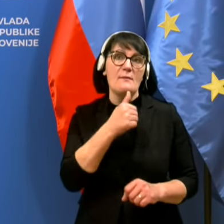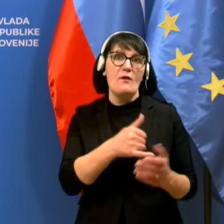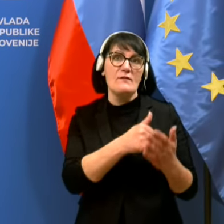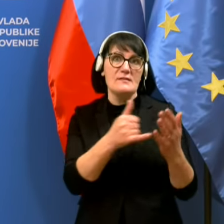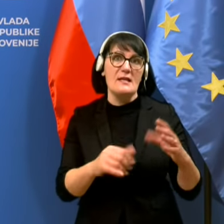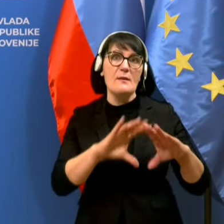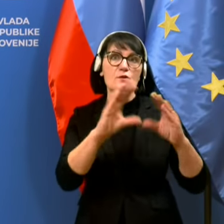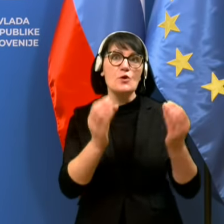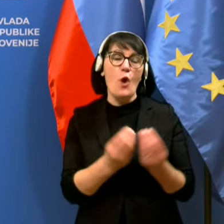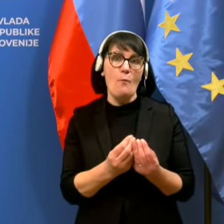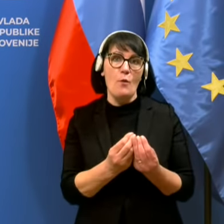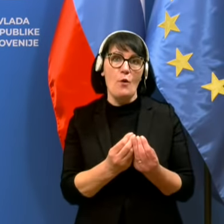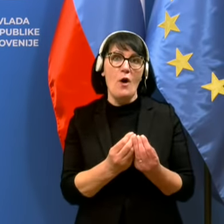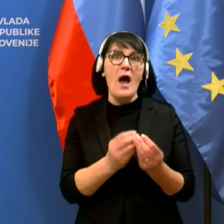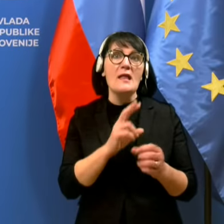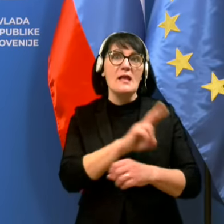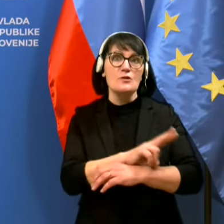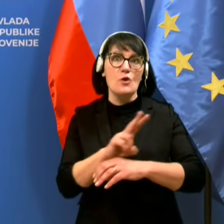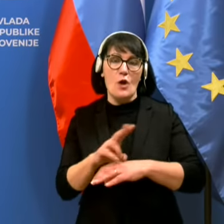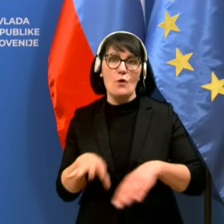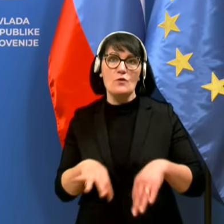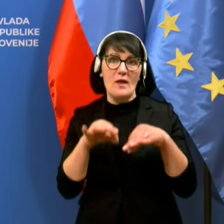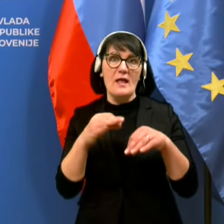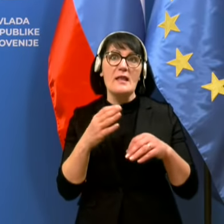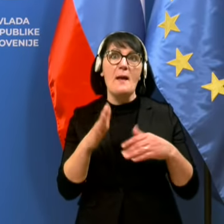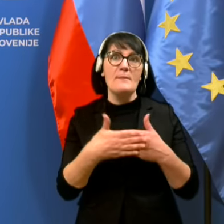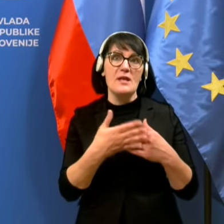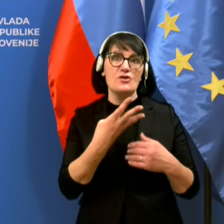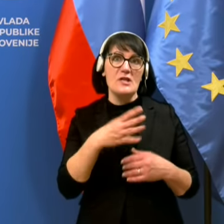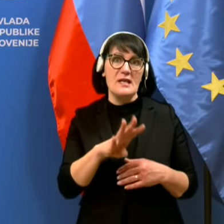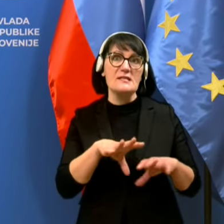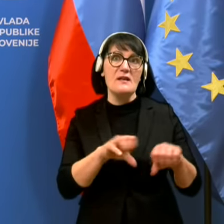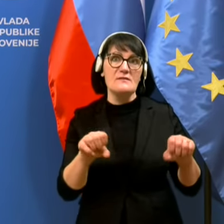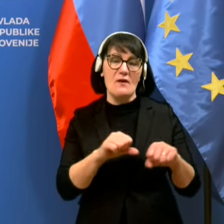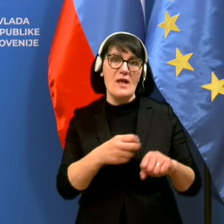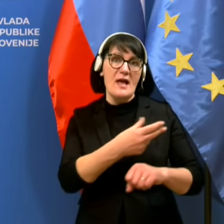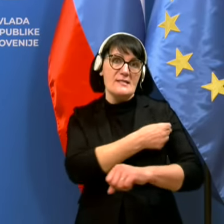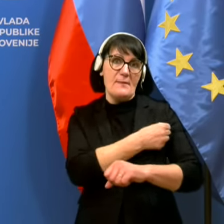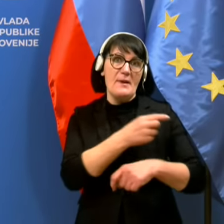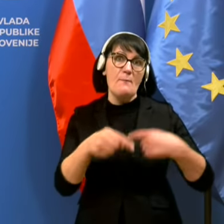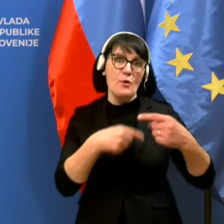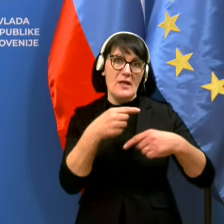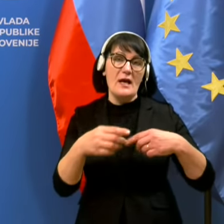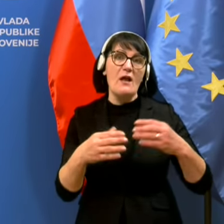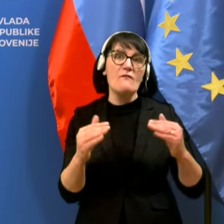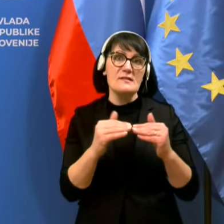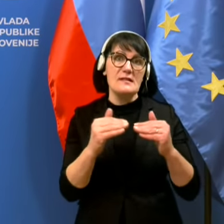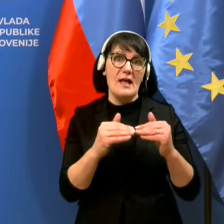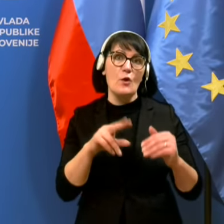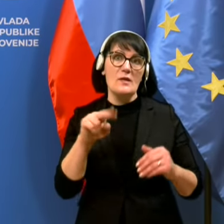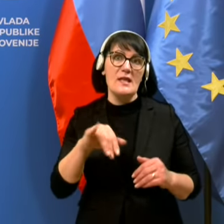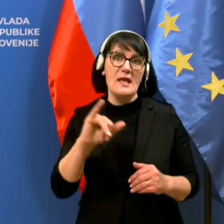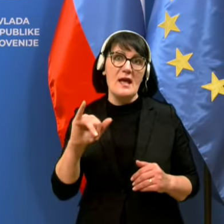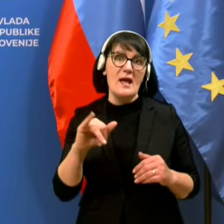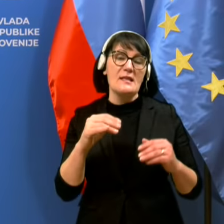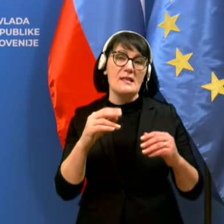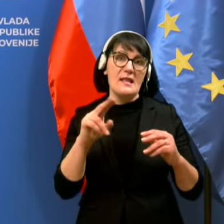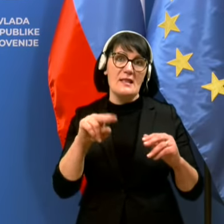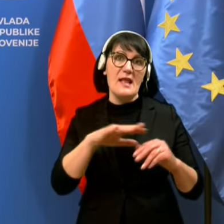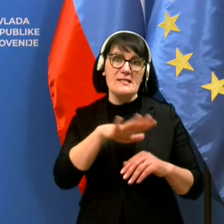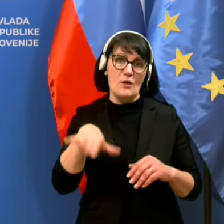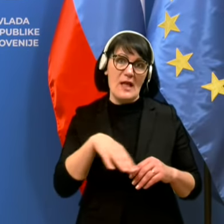zadnjem sklopu nadzorov ugotovljeno, da je pri 14 izvajalcih cepljenje potekalo v skladu z nacionalno strategijo,